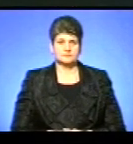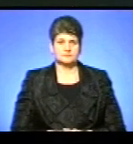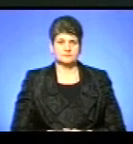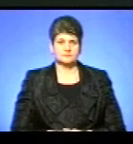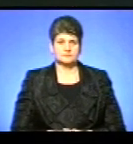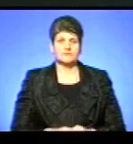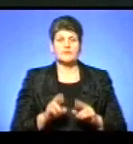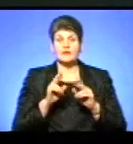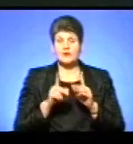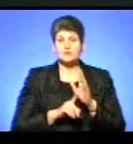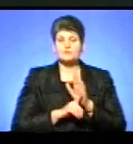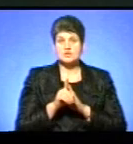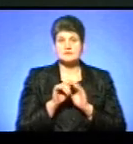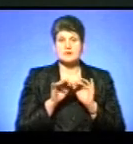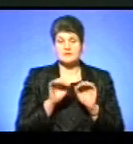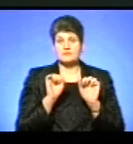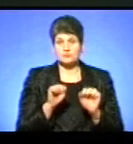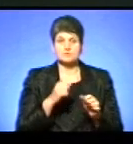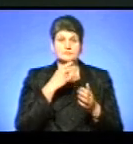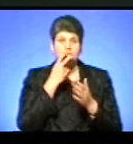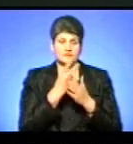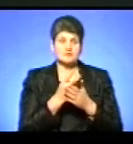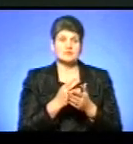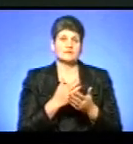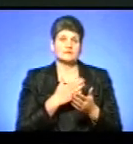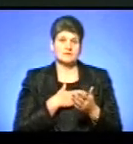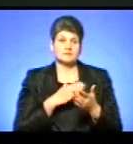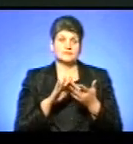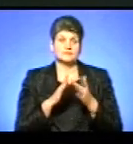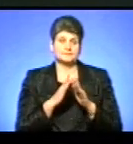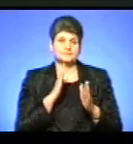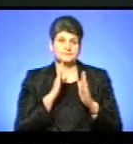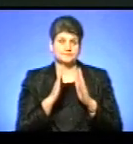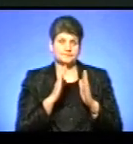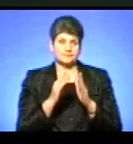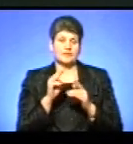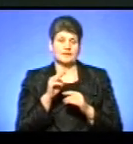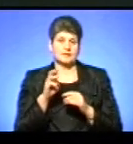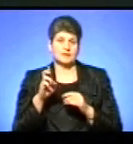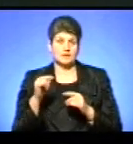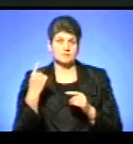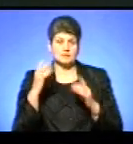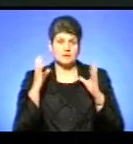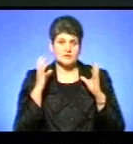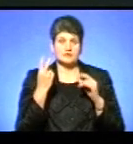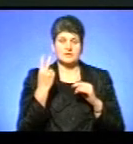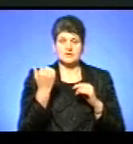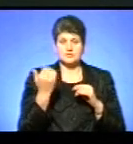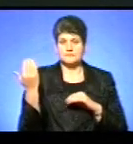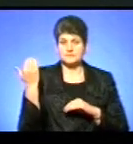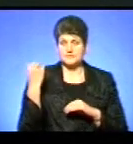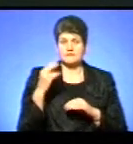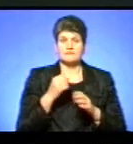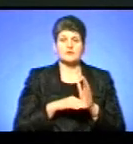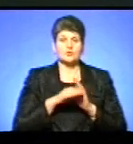Як розпочалась акція, ви можете переглянути на нашій фейсбук-сторінці новини ТТБ, обласне радіо. Зазначу, два тижні тому Верховна